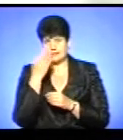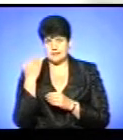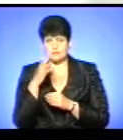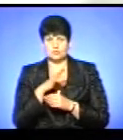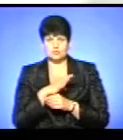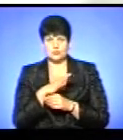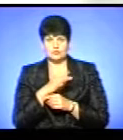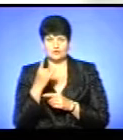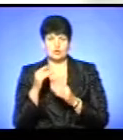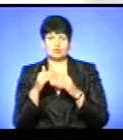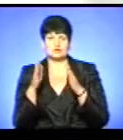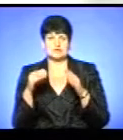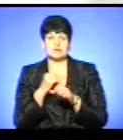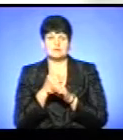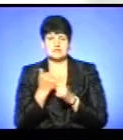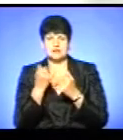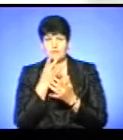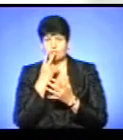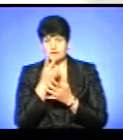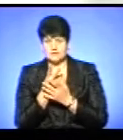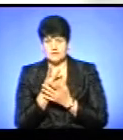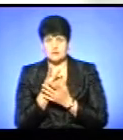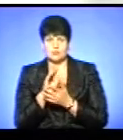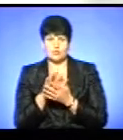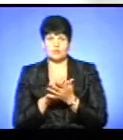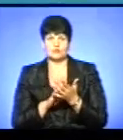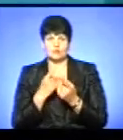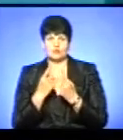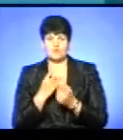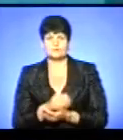в одному з таких таборів. Ми зараз подивимося сюжет, а потім продовжуємо розмову.